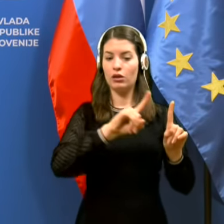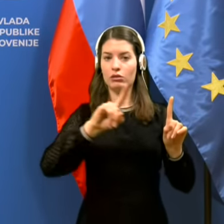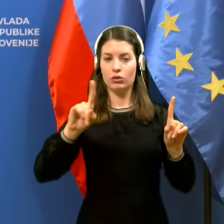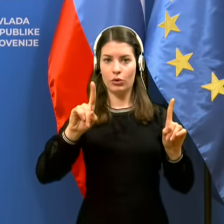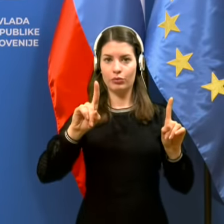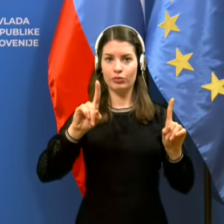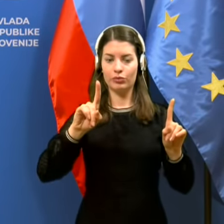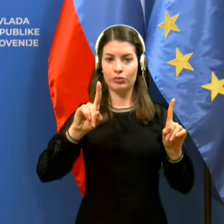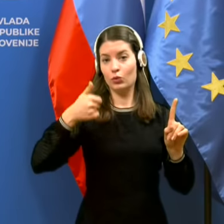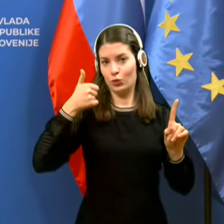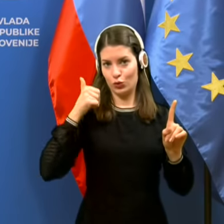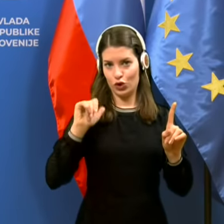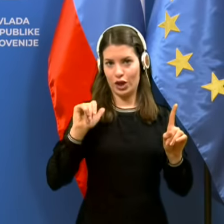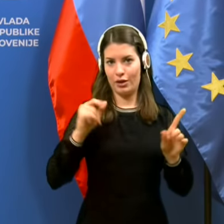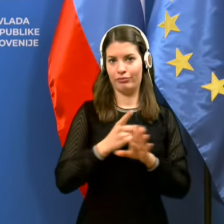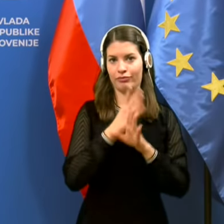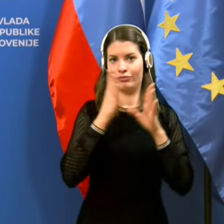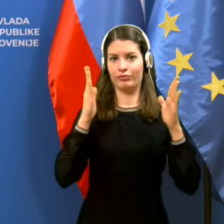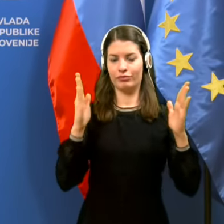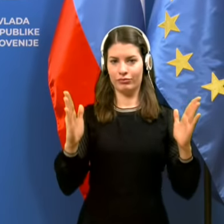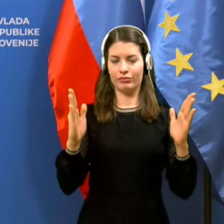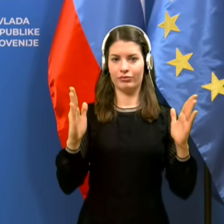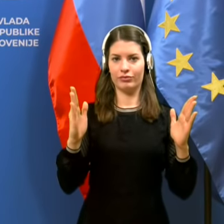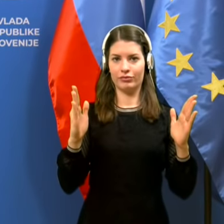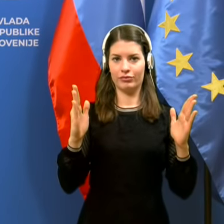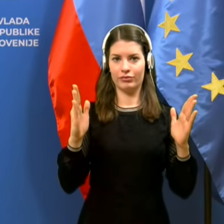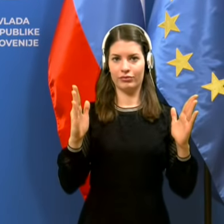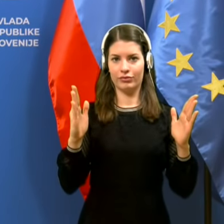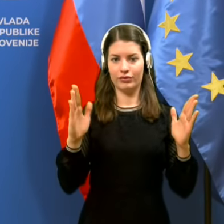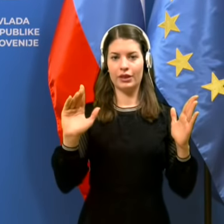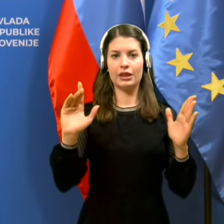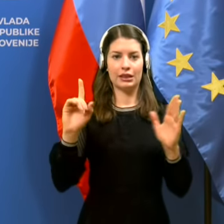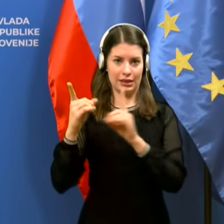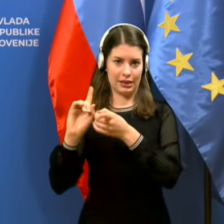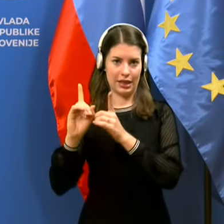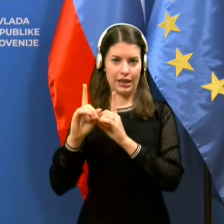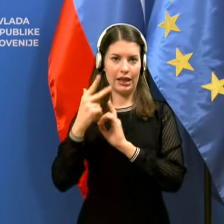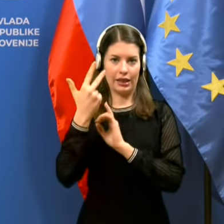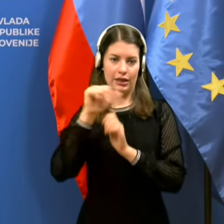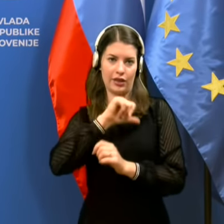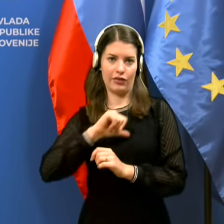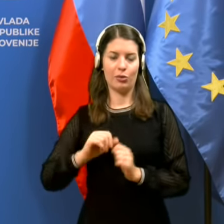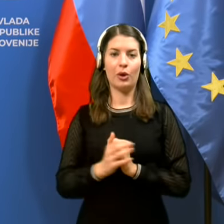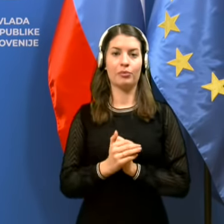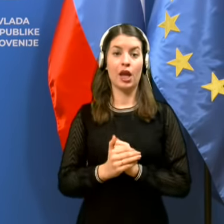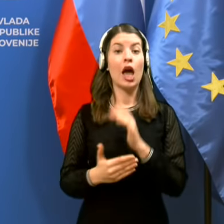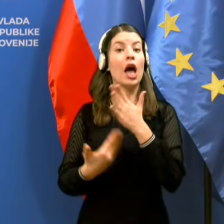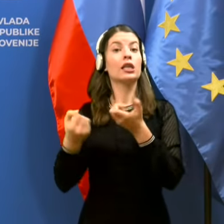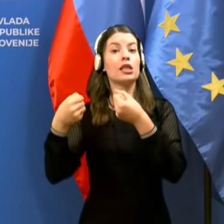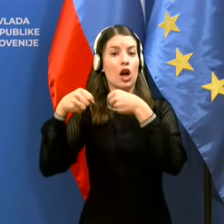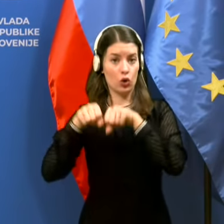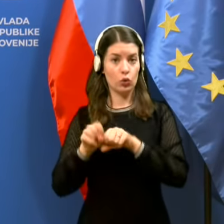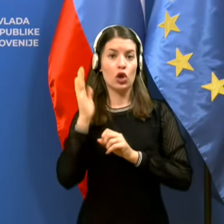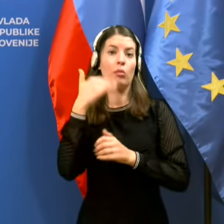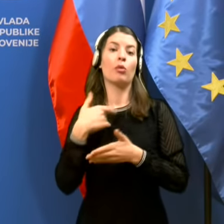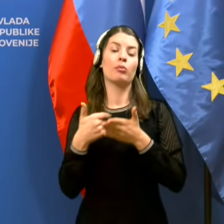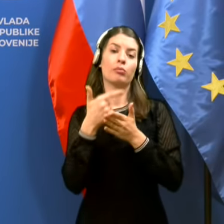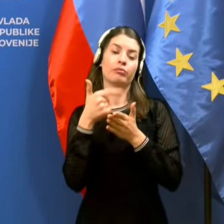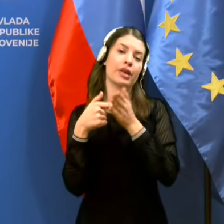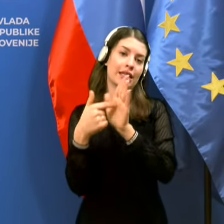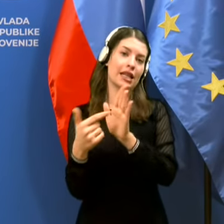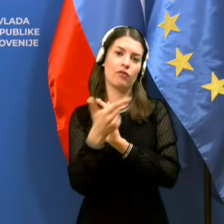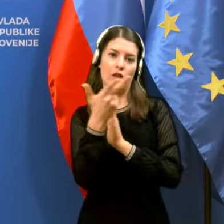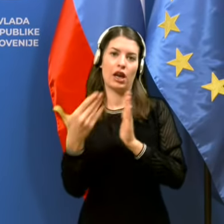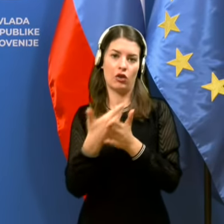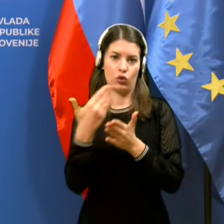do vključno včeraj, srede 3. februarja 2021. Potem, za konec pa bom predstavil še nekaj aktualnih informacij.